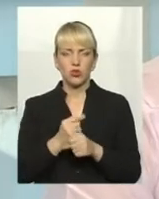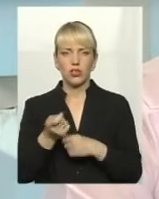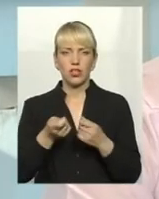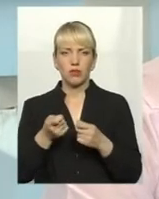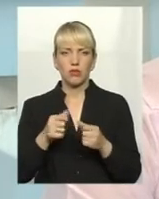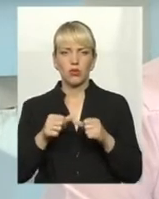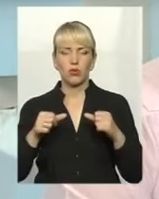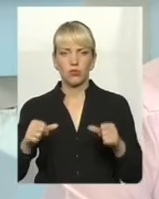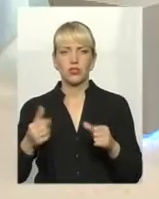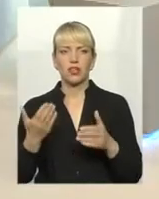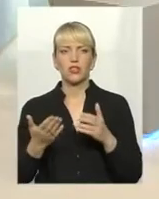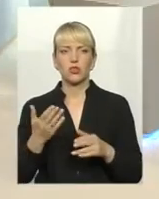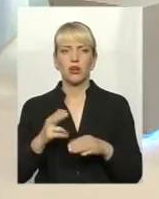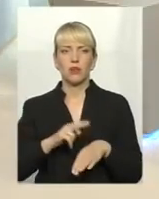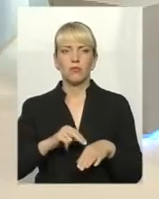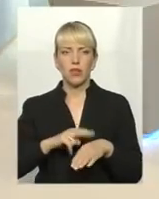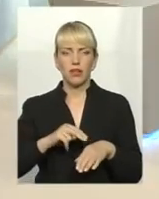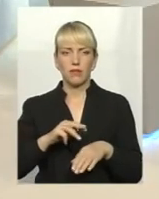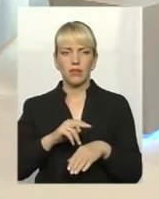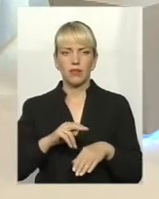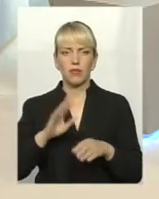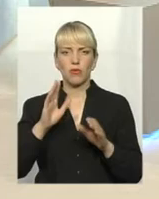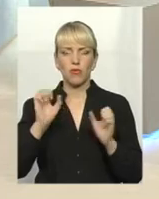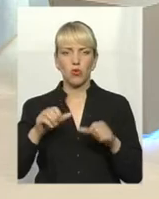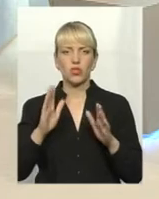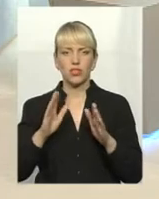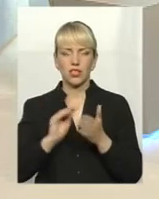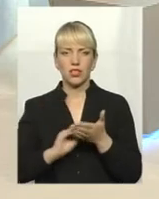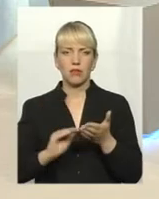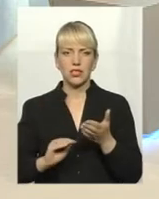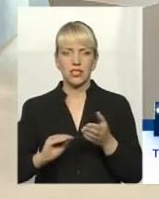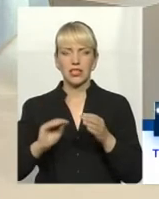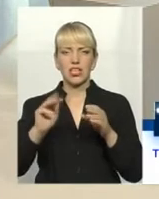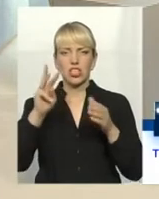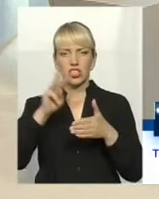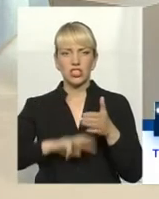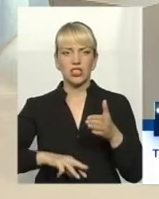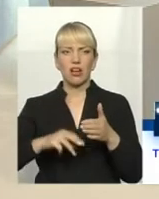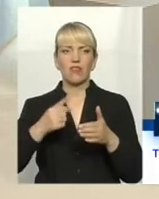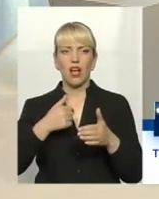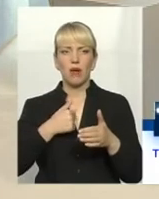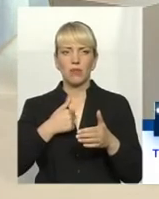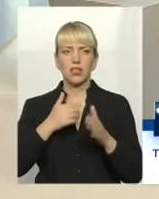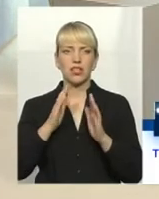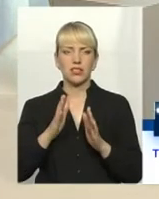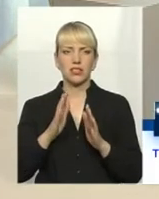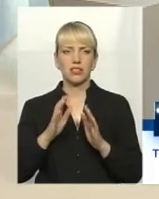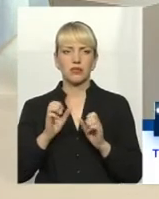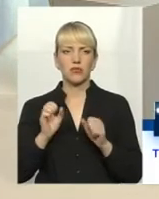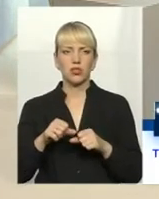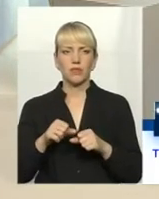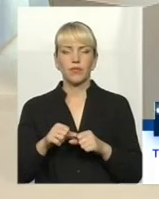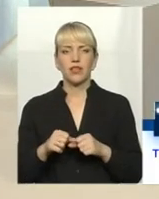немає працівника міліції, тільки працівник міліції може скласти штраф. Амбінкомісія може дати подання, правильно кажуть? Взагалі, то